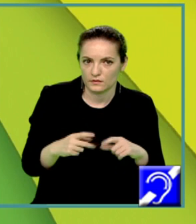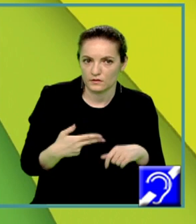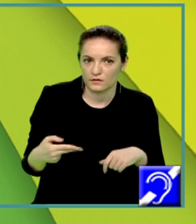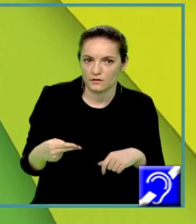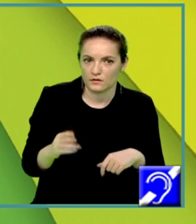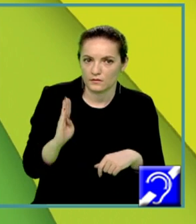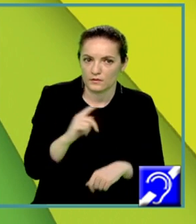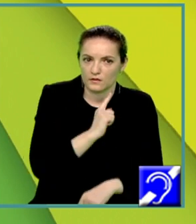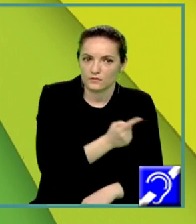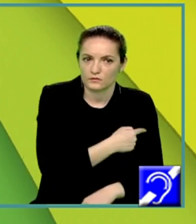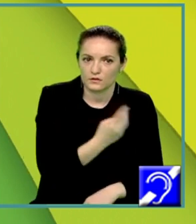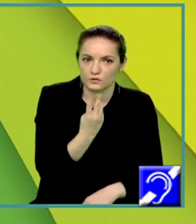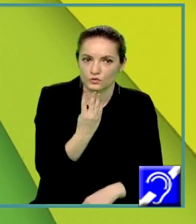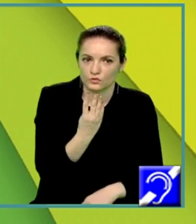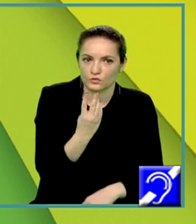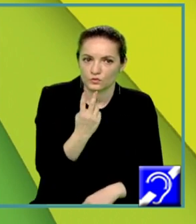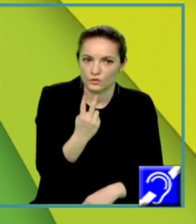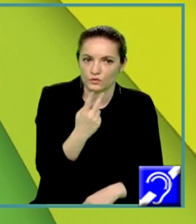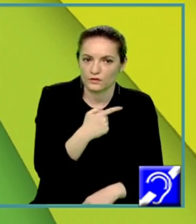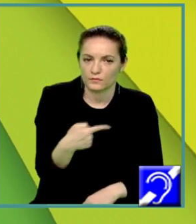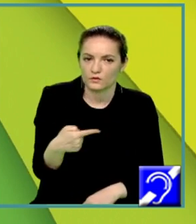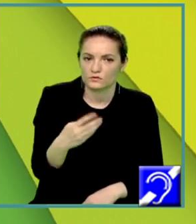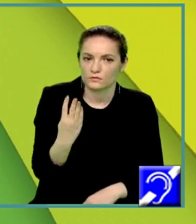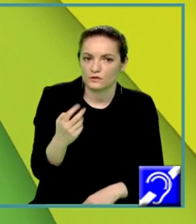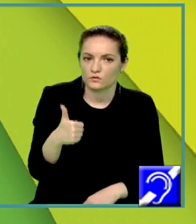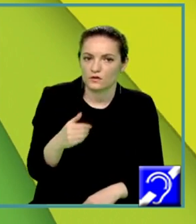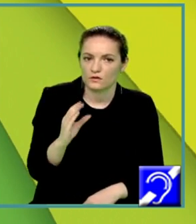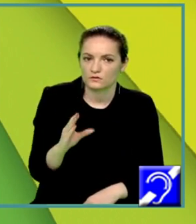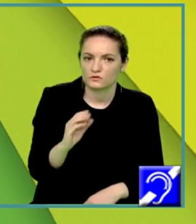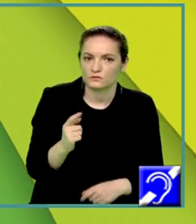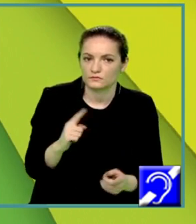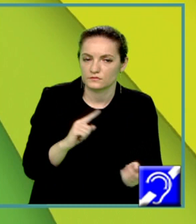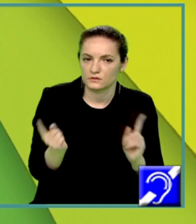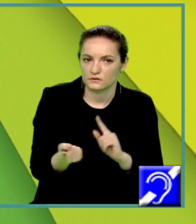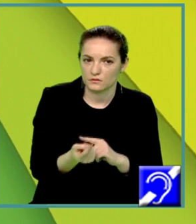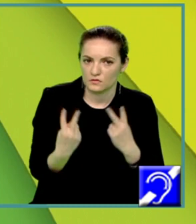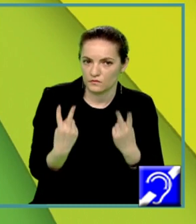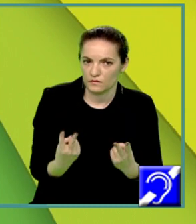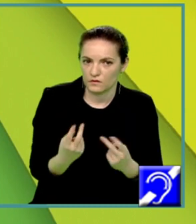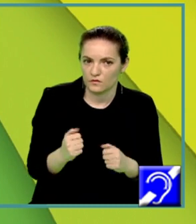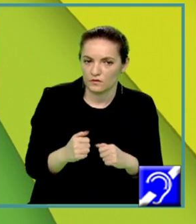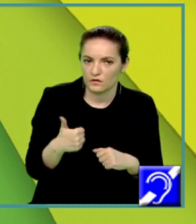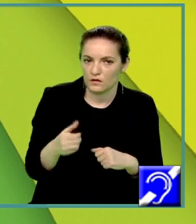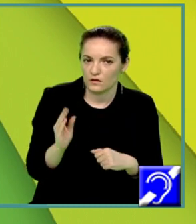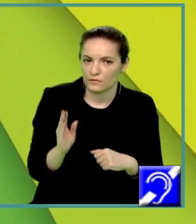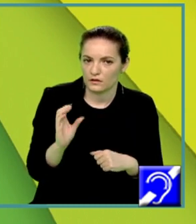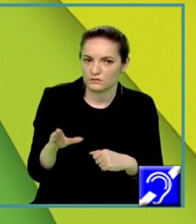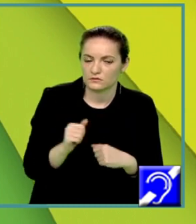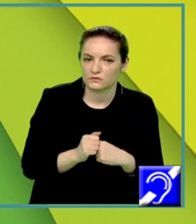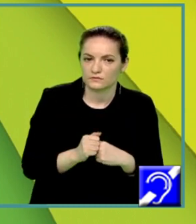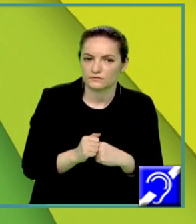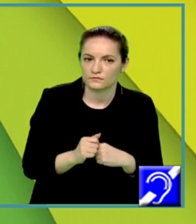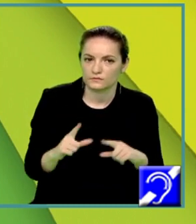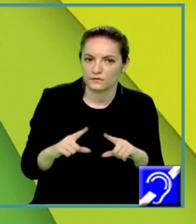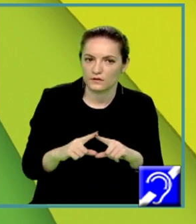b pătrat minus 4ac. Înlocuim cu valorile pentru a, b și c pe care le-am menționat anterior și